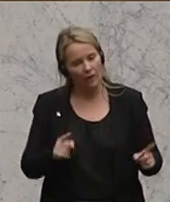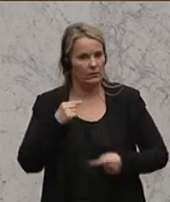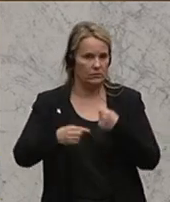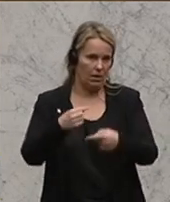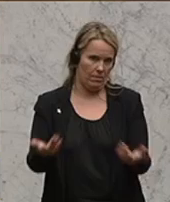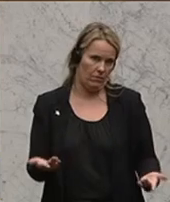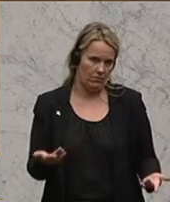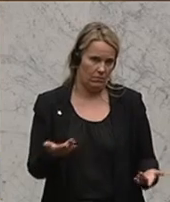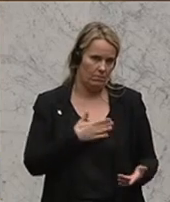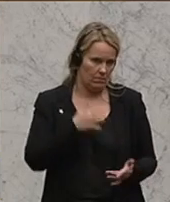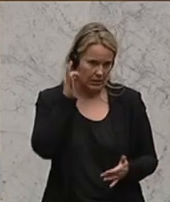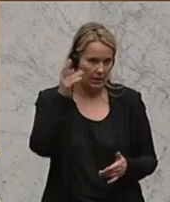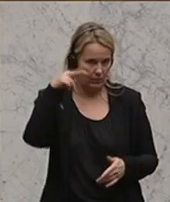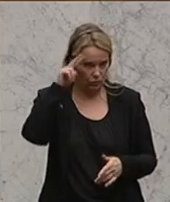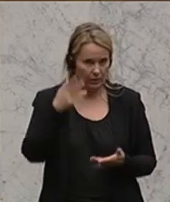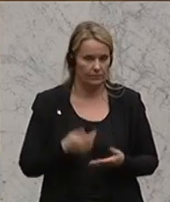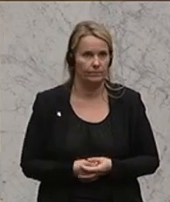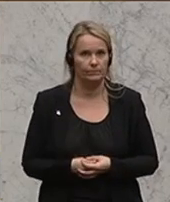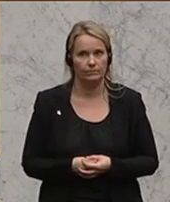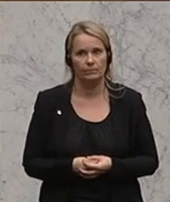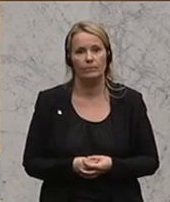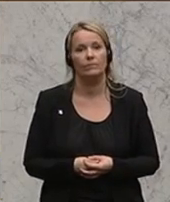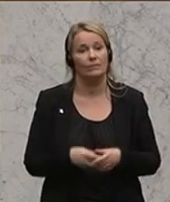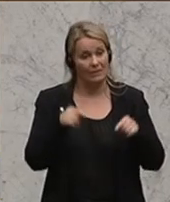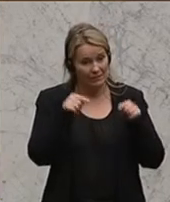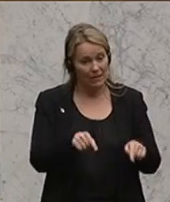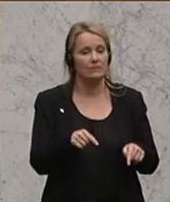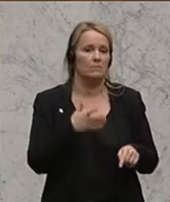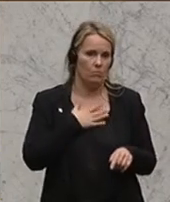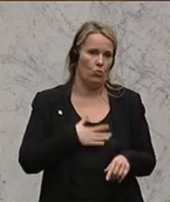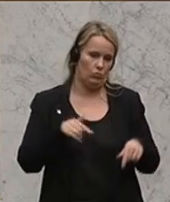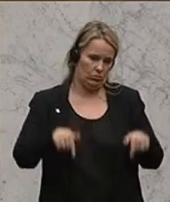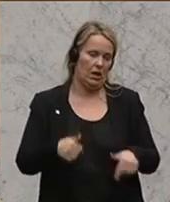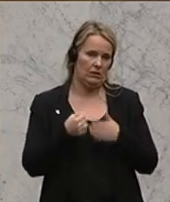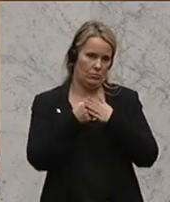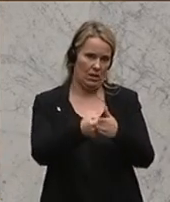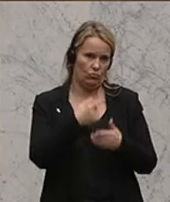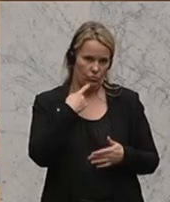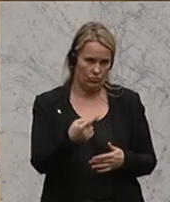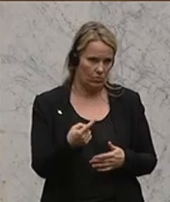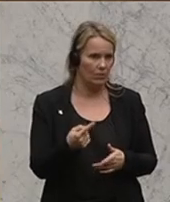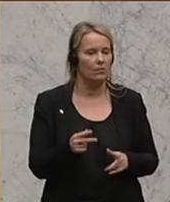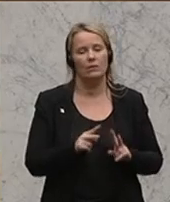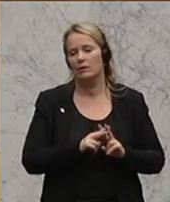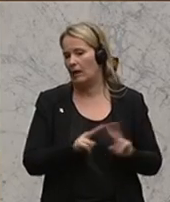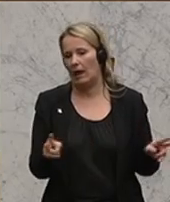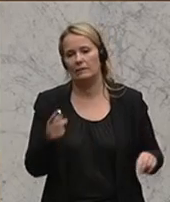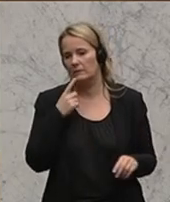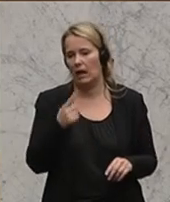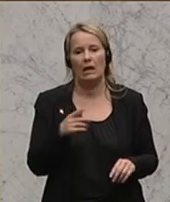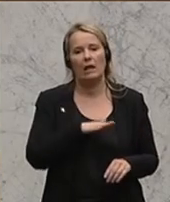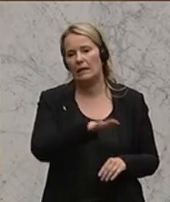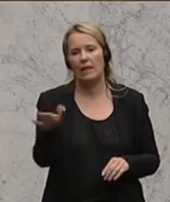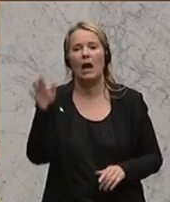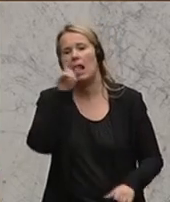wird, meine Damen und Herren. Das und nur das möchte ich hier zum Ausdruck bringen. Es ist kein Ausdruck des generellen